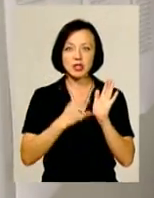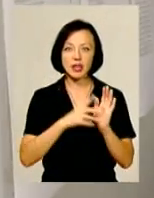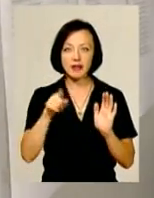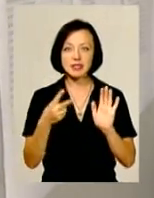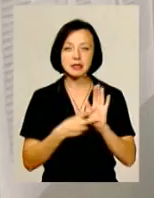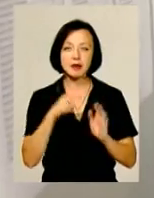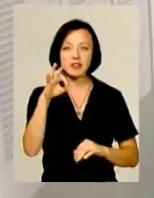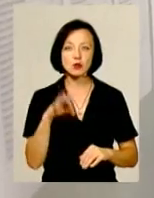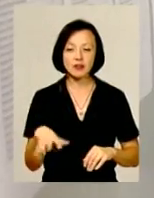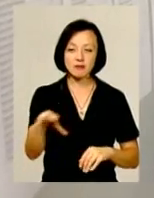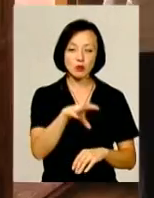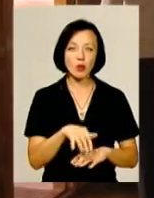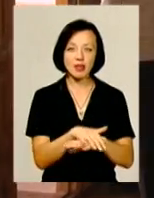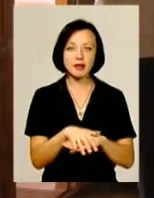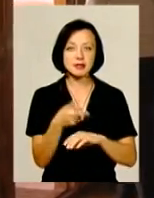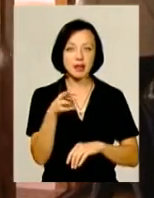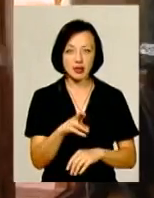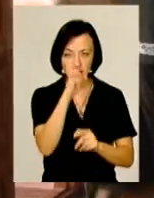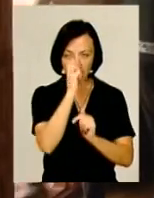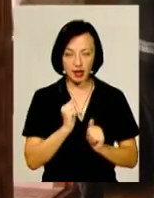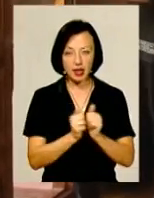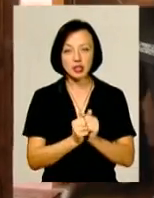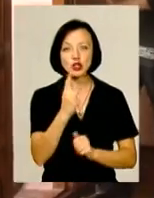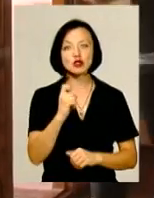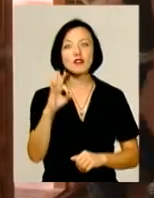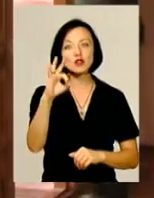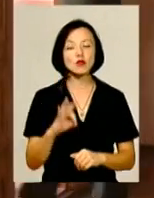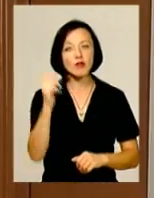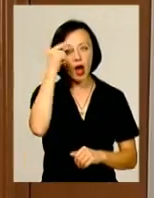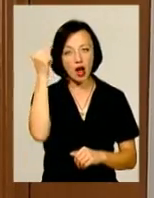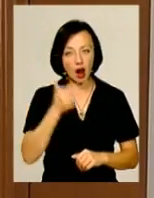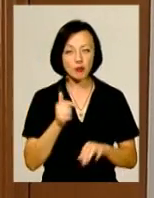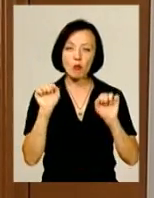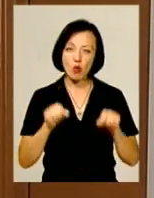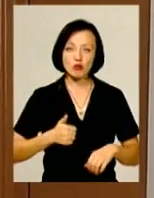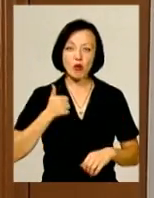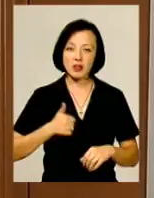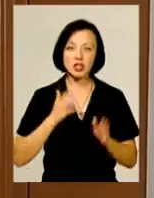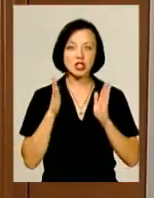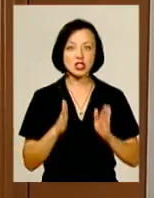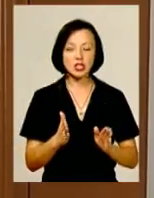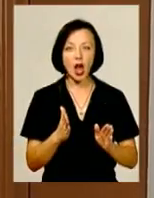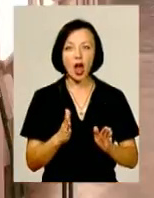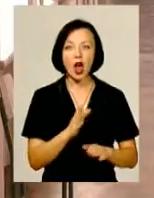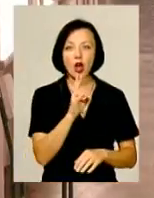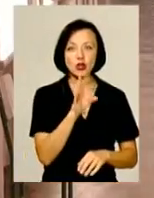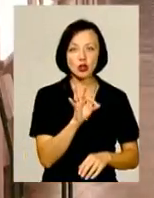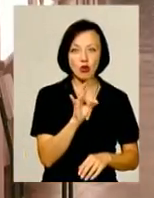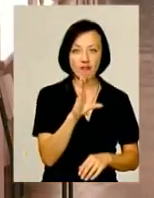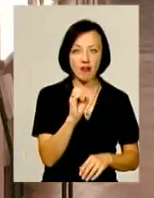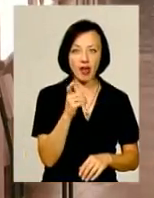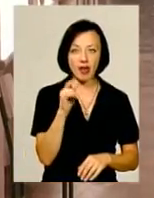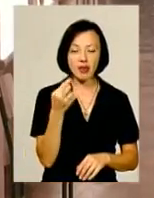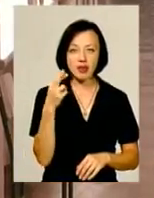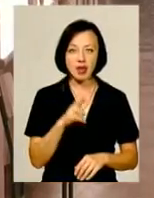% усього населення нашої країни. До слова, 100% грамотністю можуть похизуватись лише в Норвегії, Люксембурзі,